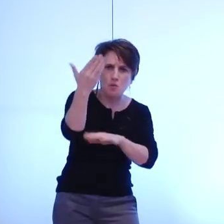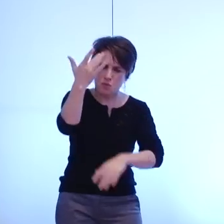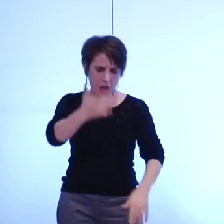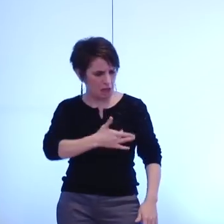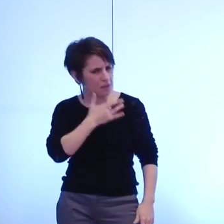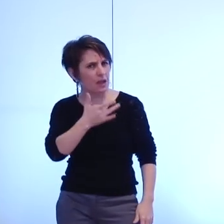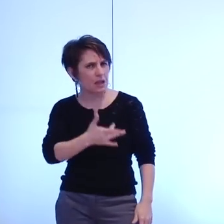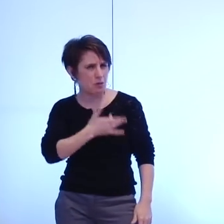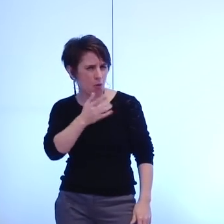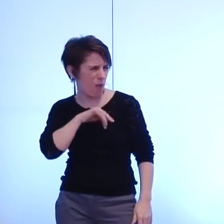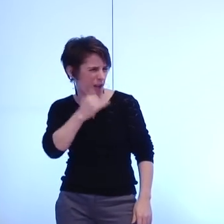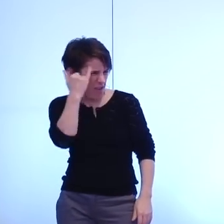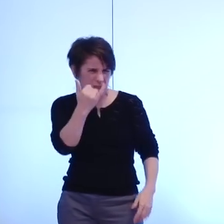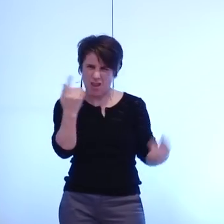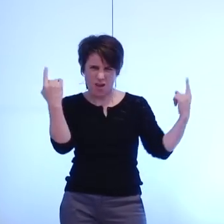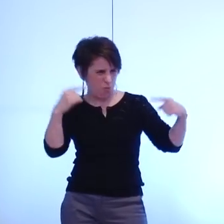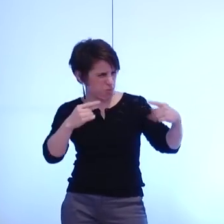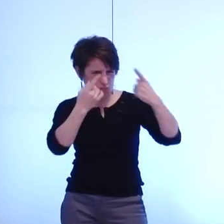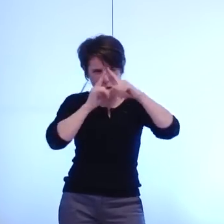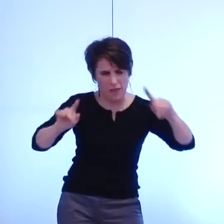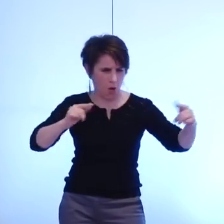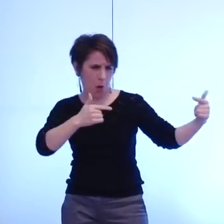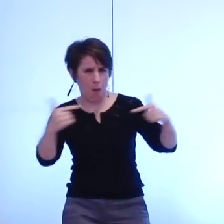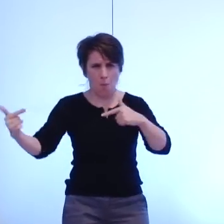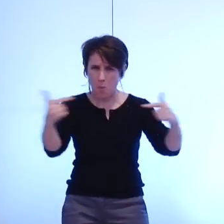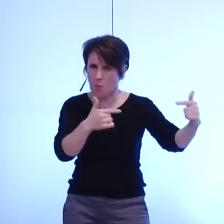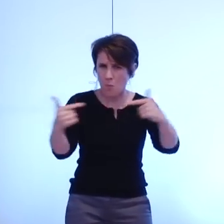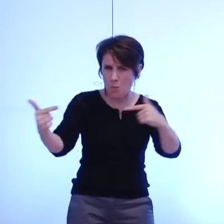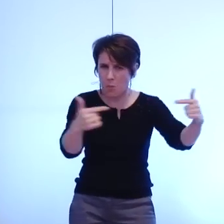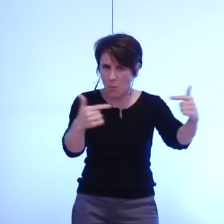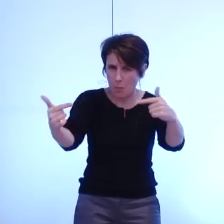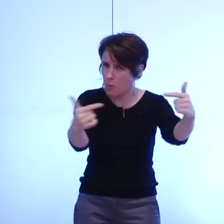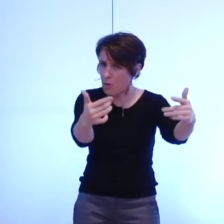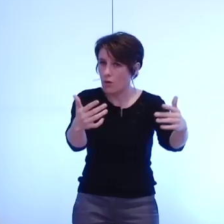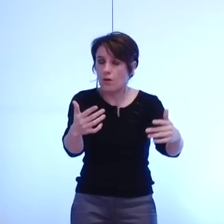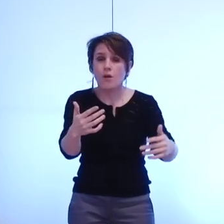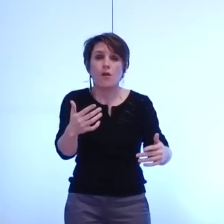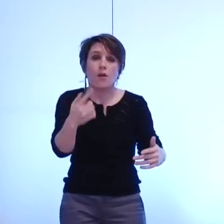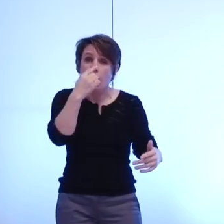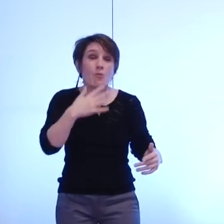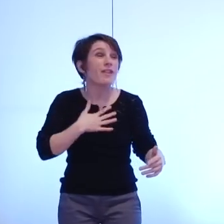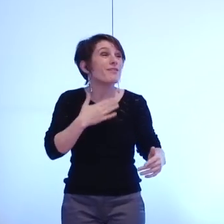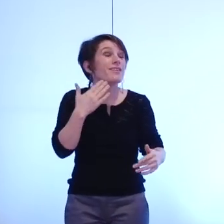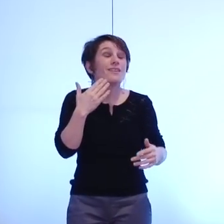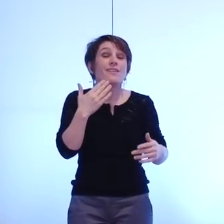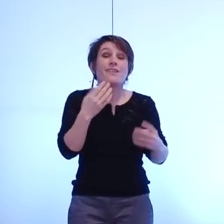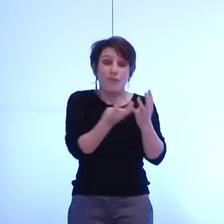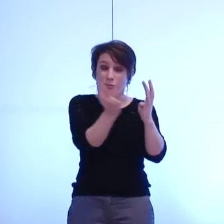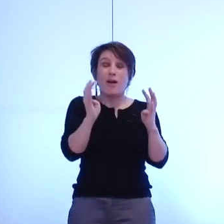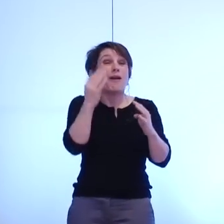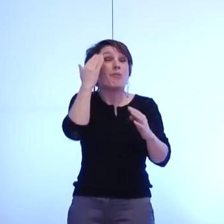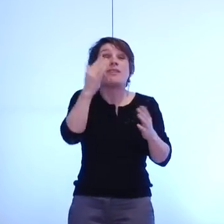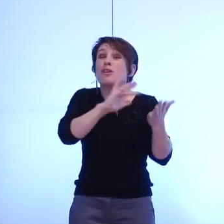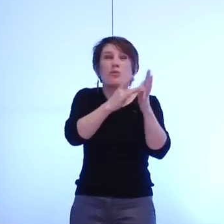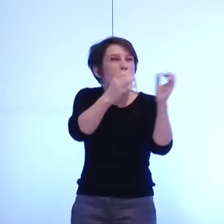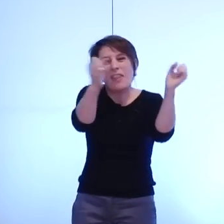moi je crois vraiment que le consensus tue la politique et que